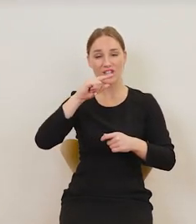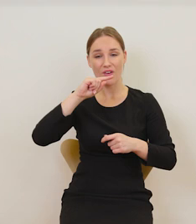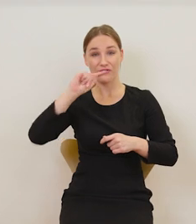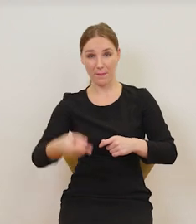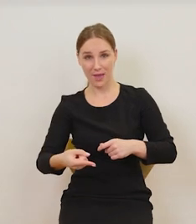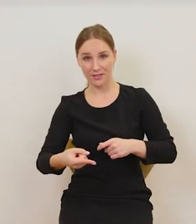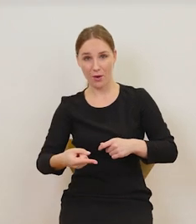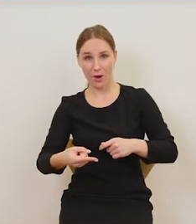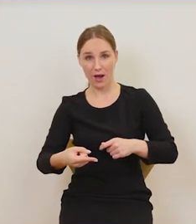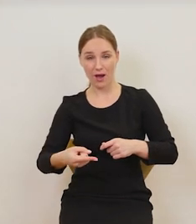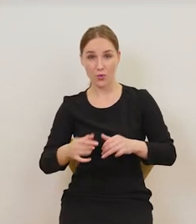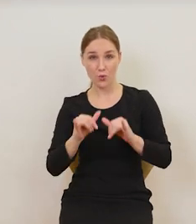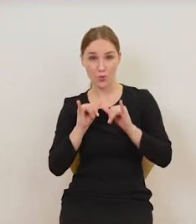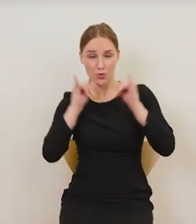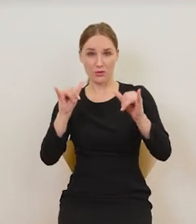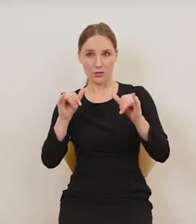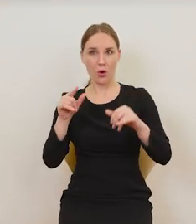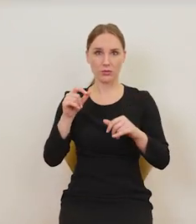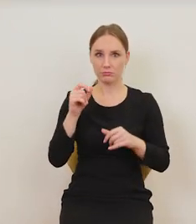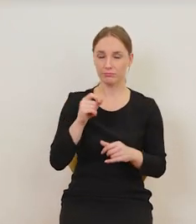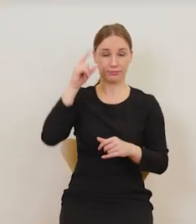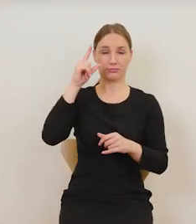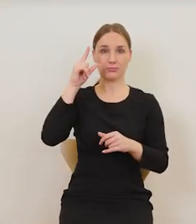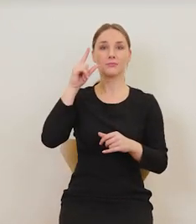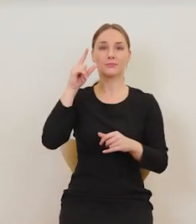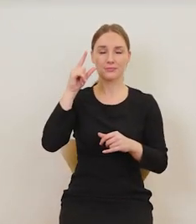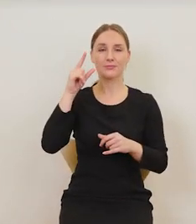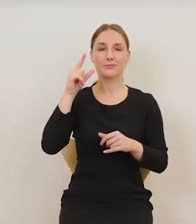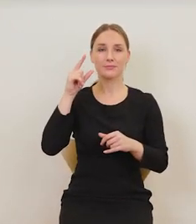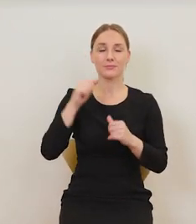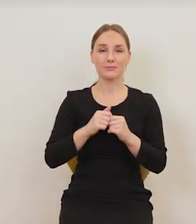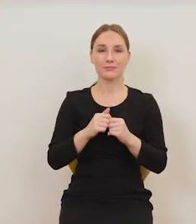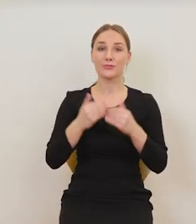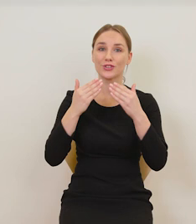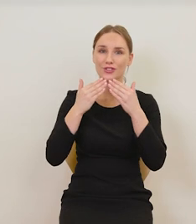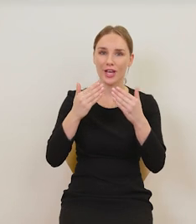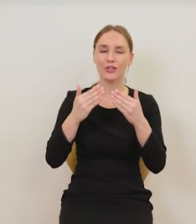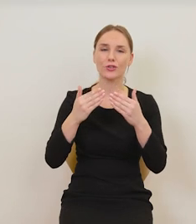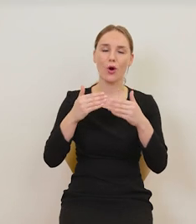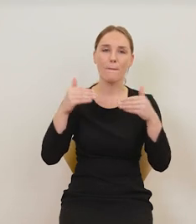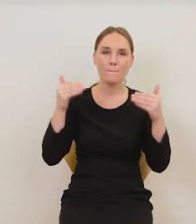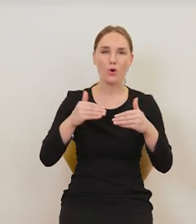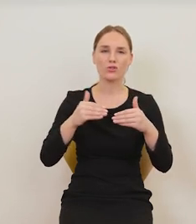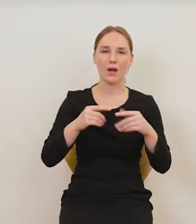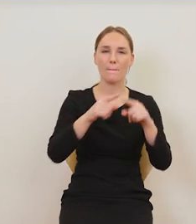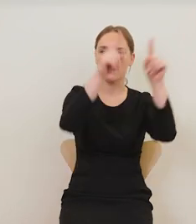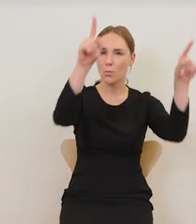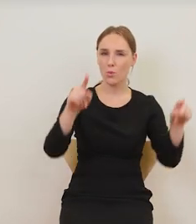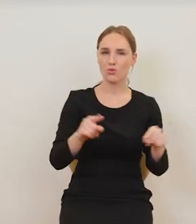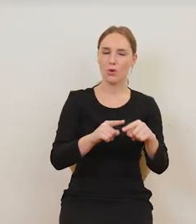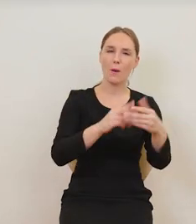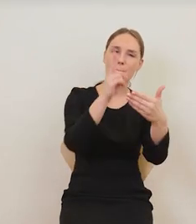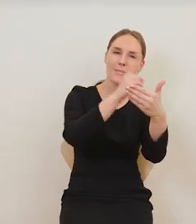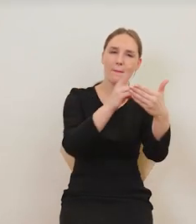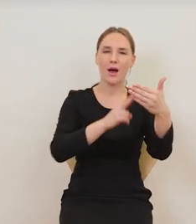wypadała mu z ust, robiąc hałas. On w tym momencie budził się i mógł przenieść na płótno